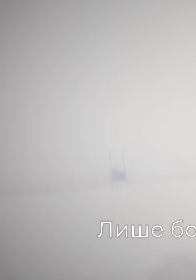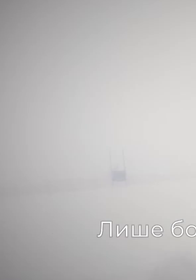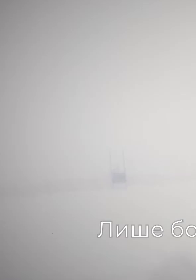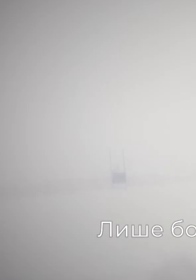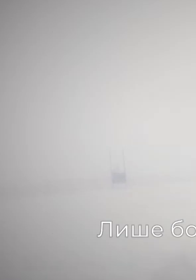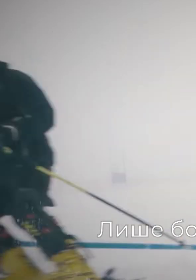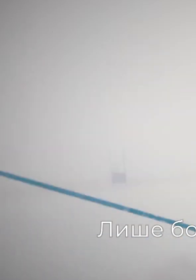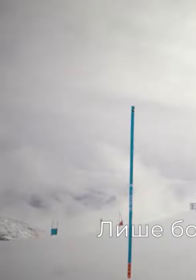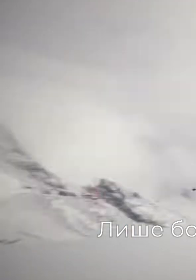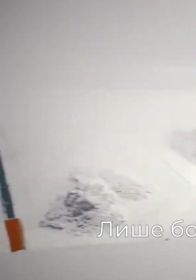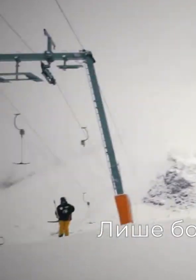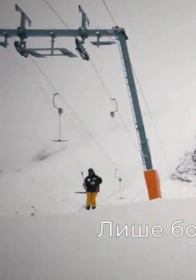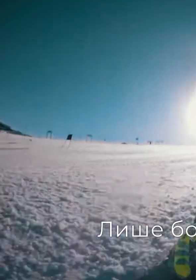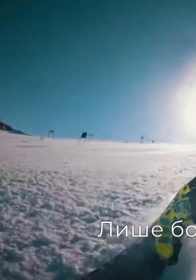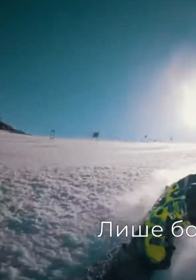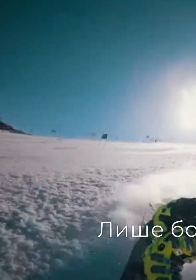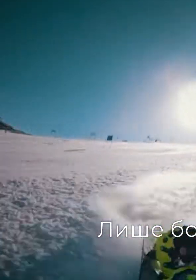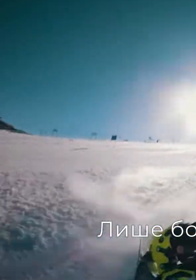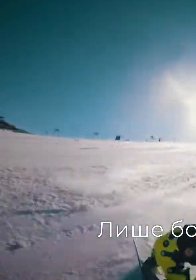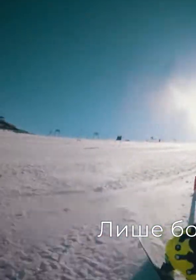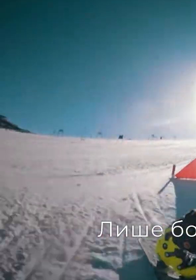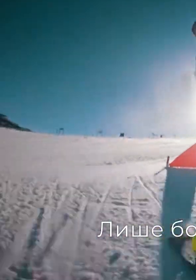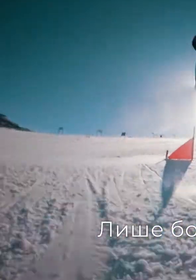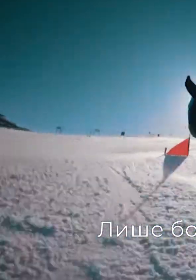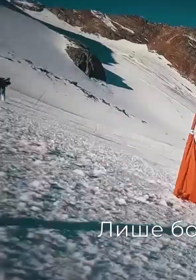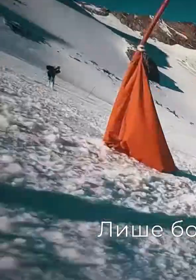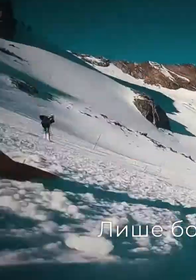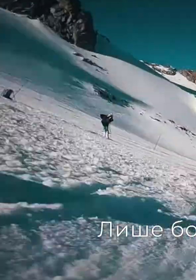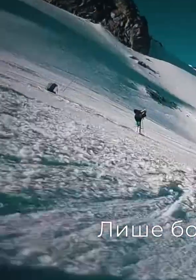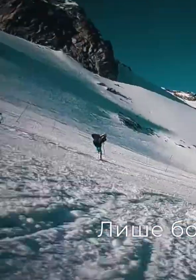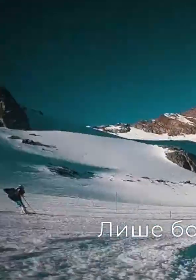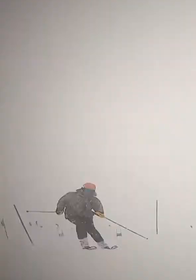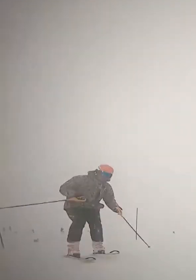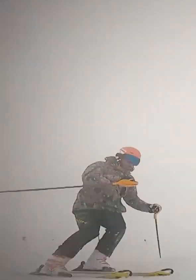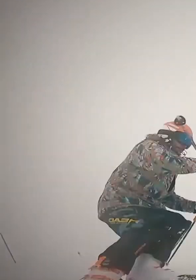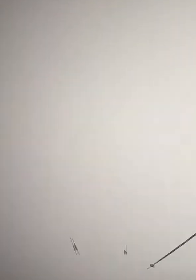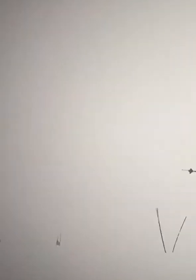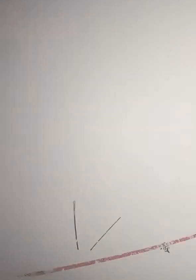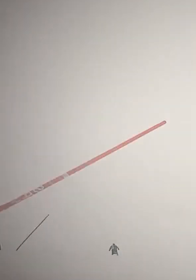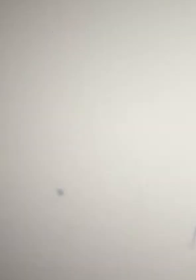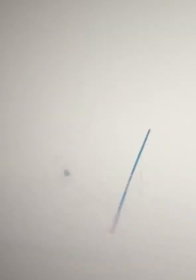Лише боротьба змушує мене відчувати, що я живий